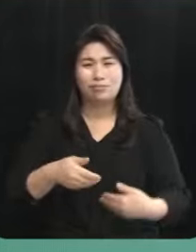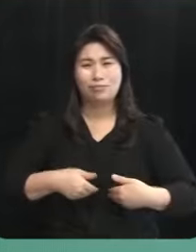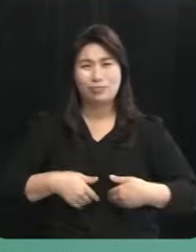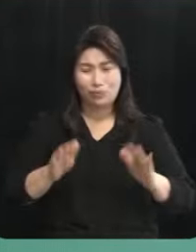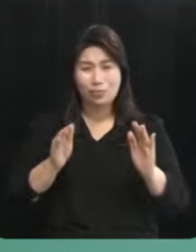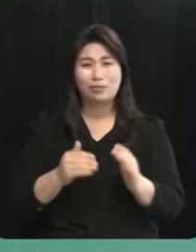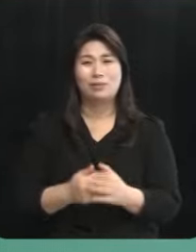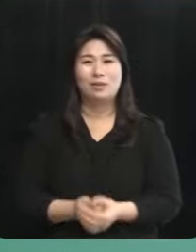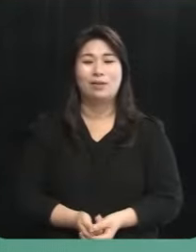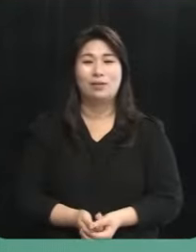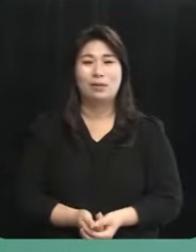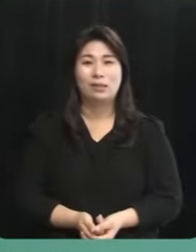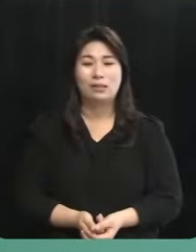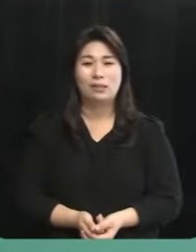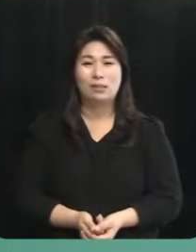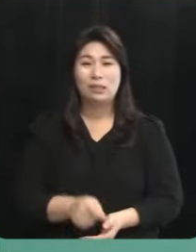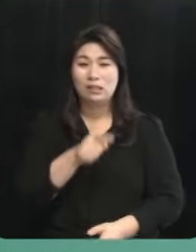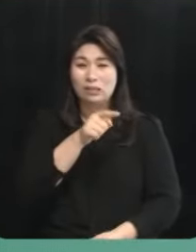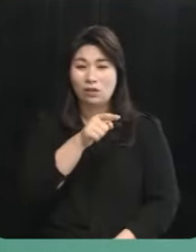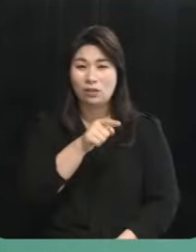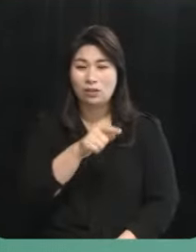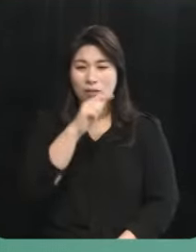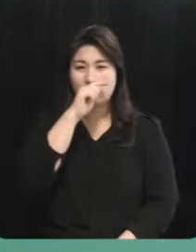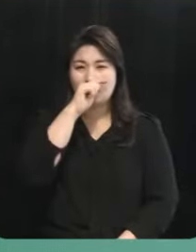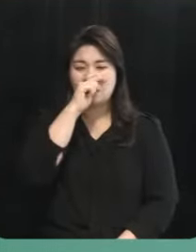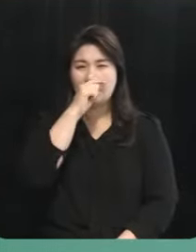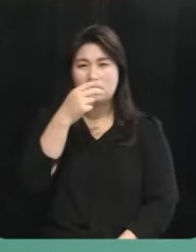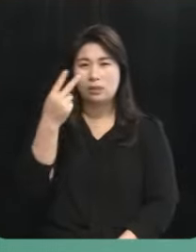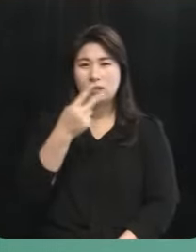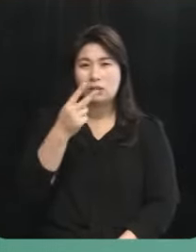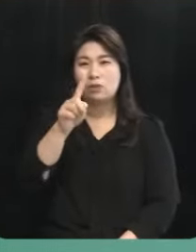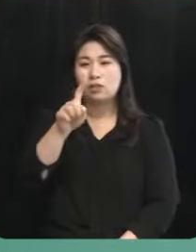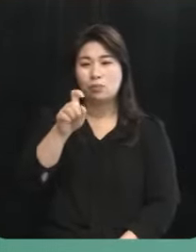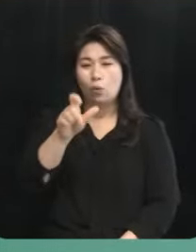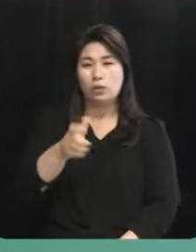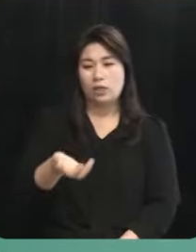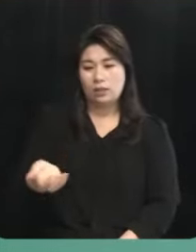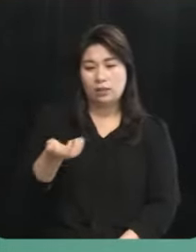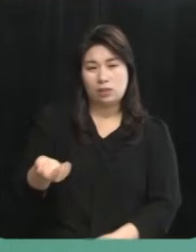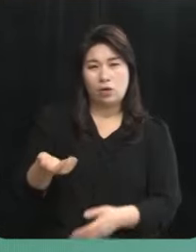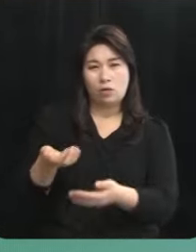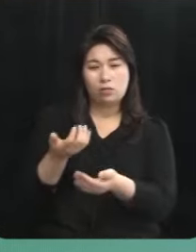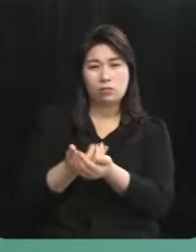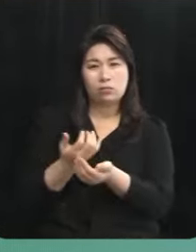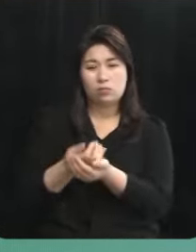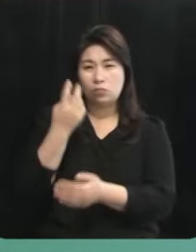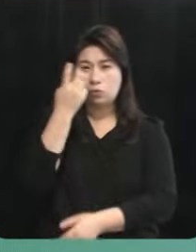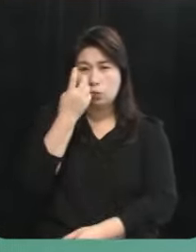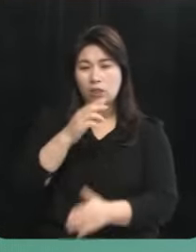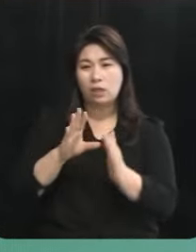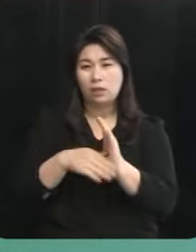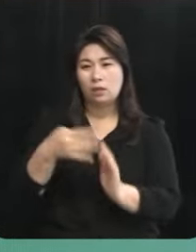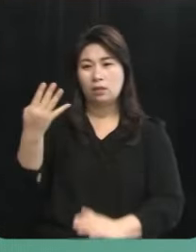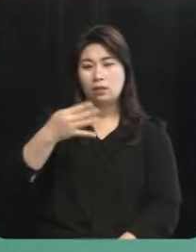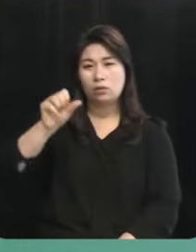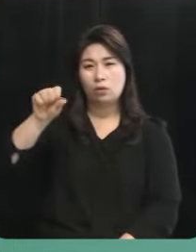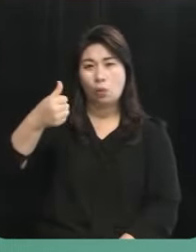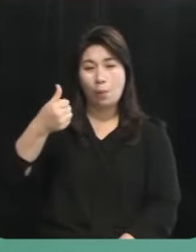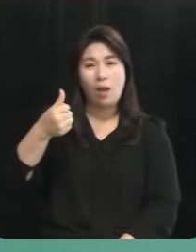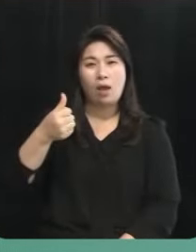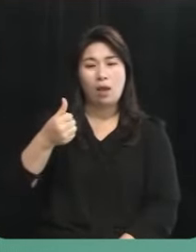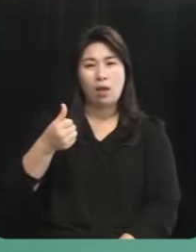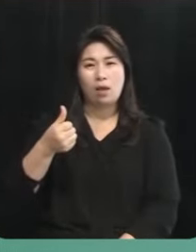없게 되었습니다 이것은 2015년에 사전타당성 조사에서 4,500만의